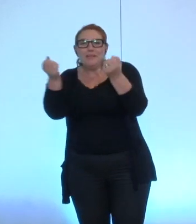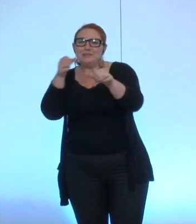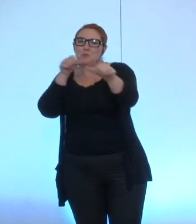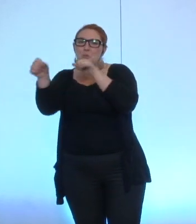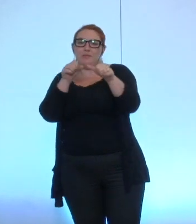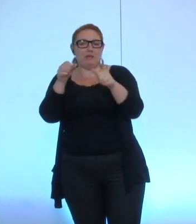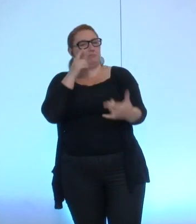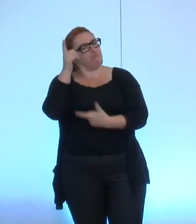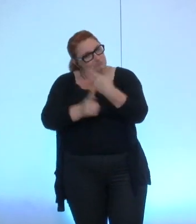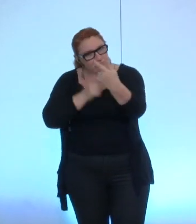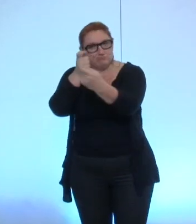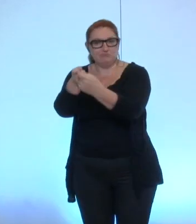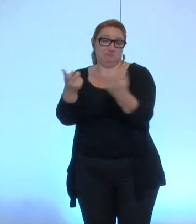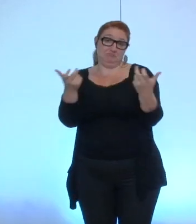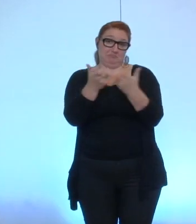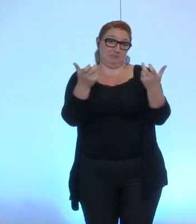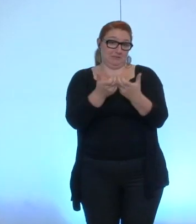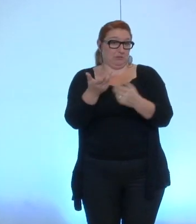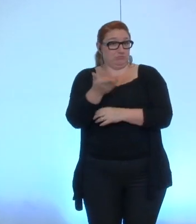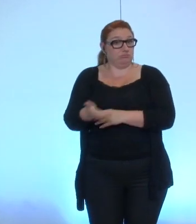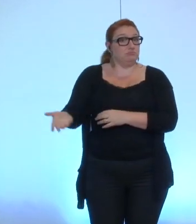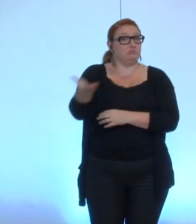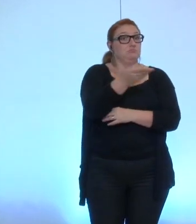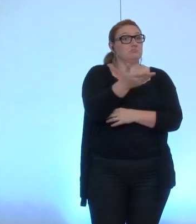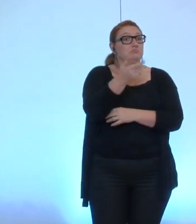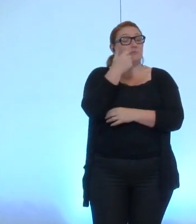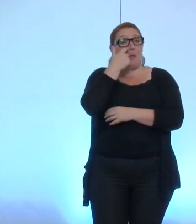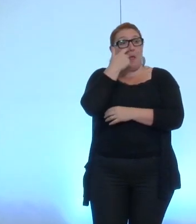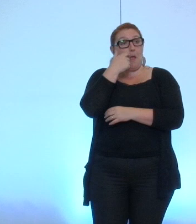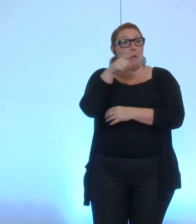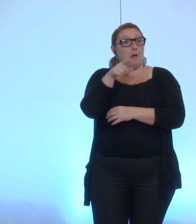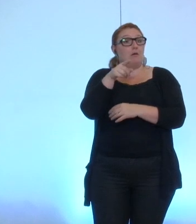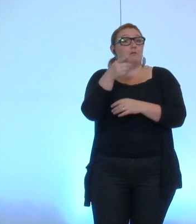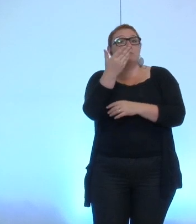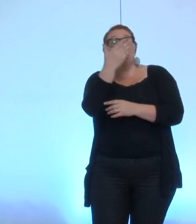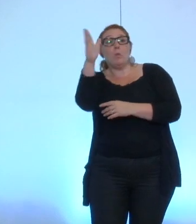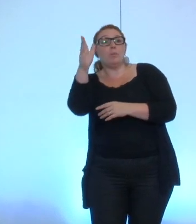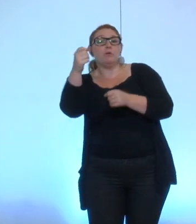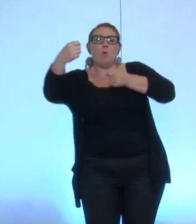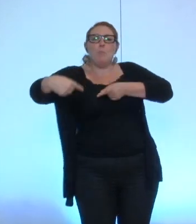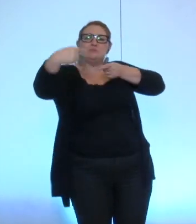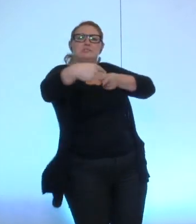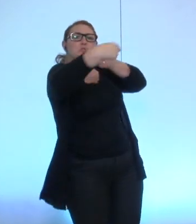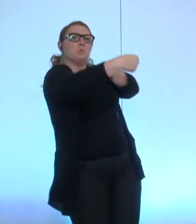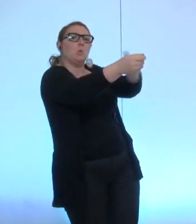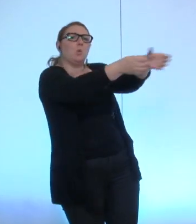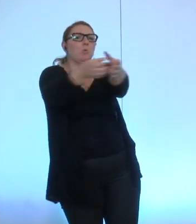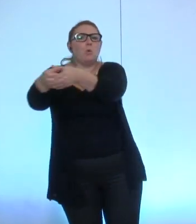pointer à ce titre l'ouverture à l'ensemble des oppositions des différents modes de communication que la ville a.